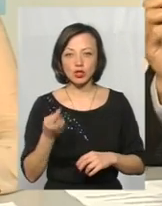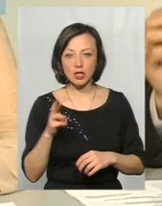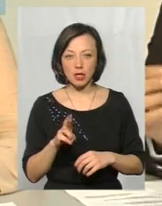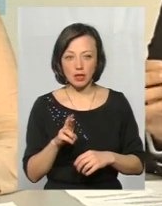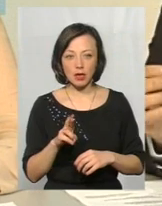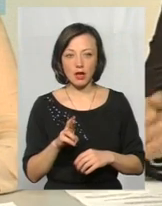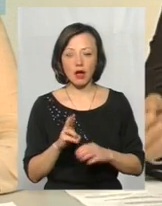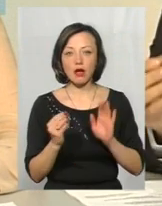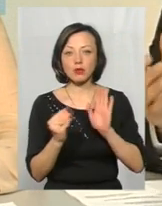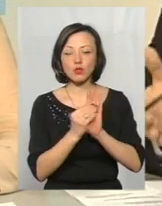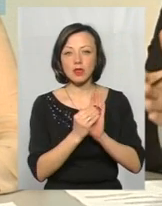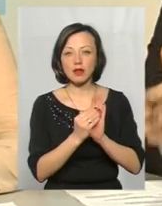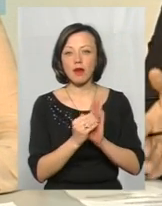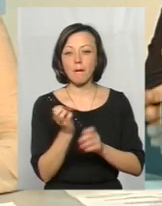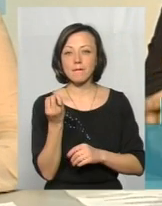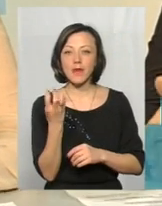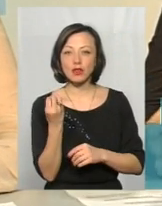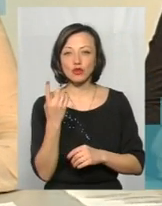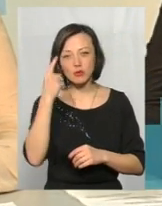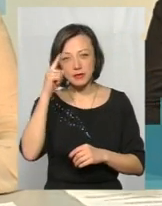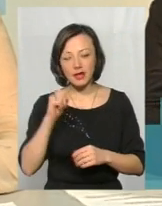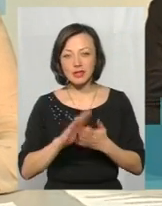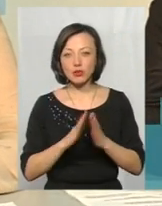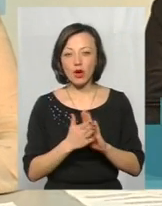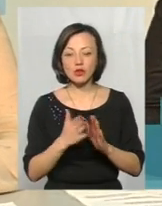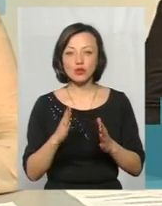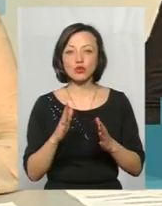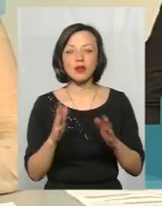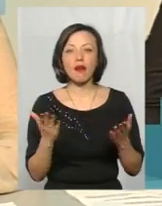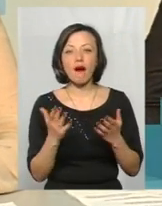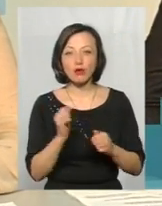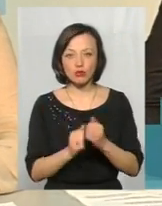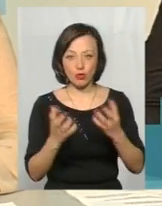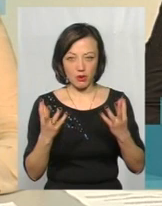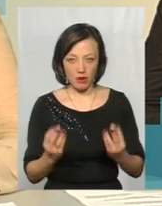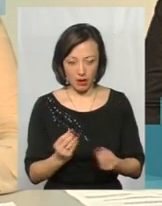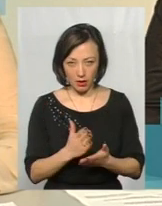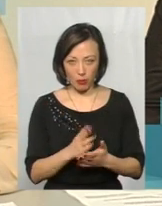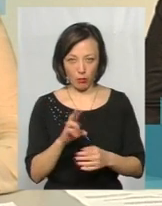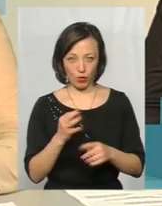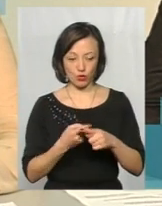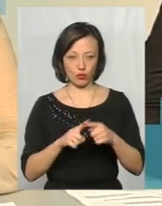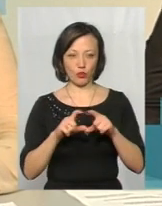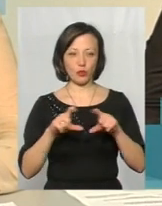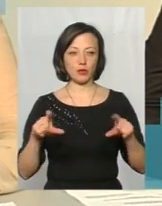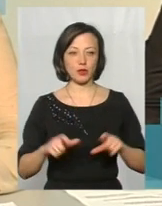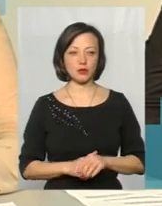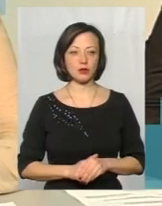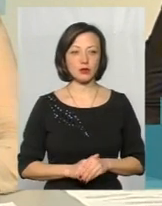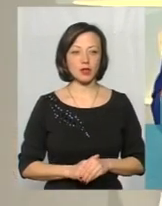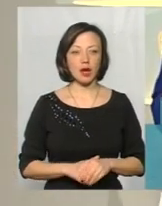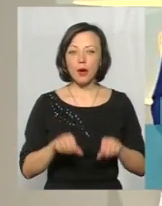ставити оці маячки, щоб знати ситуацію щодня по цьому об'єкту. Але,